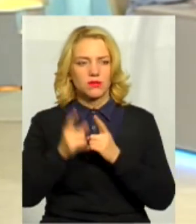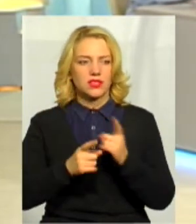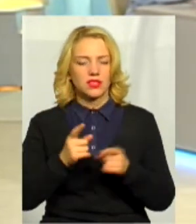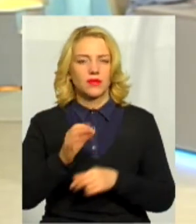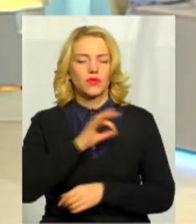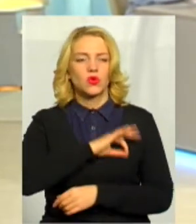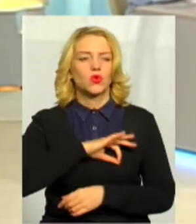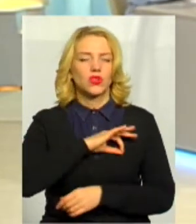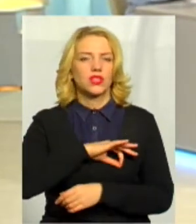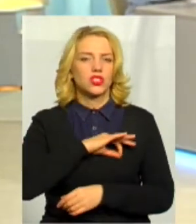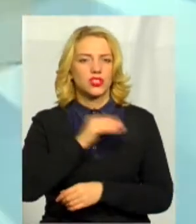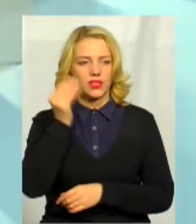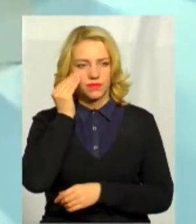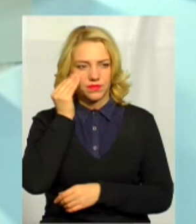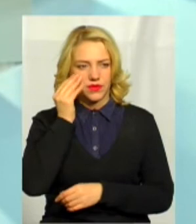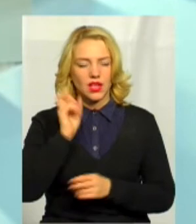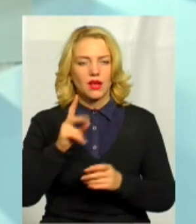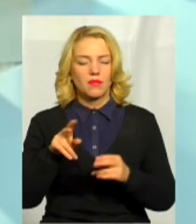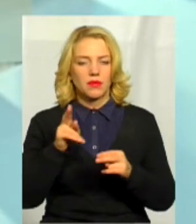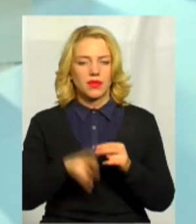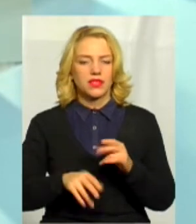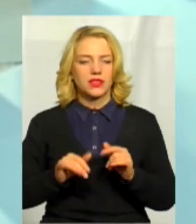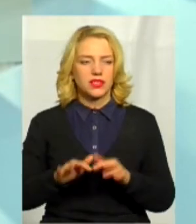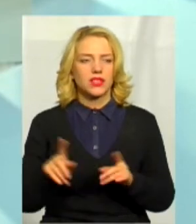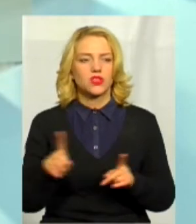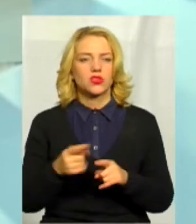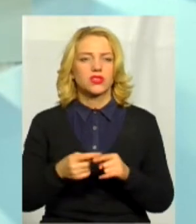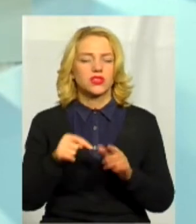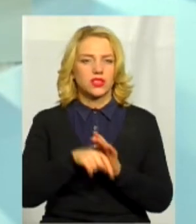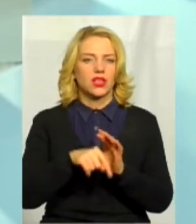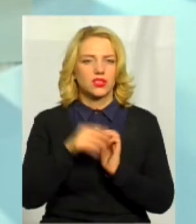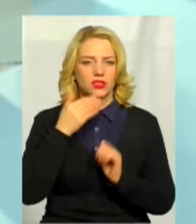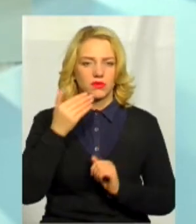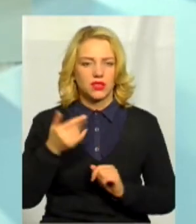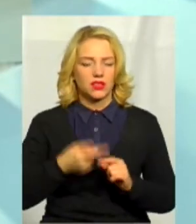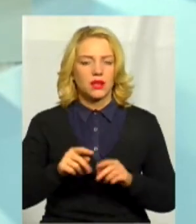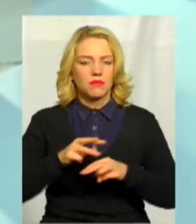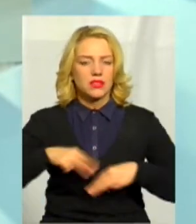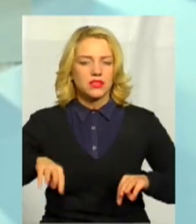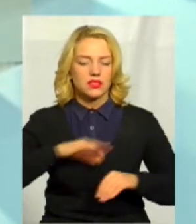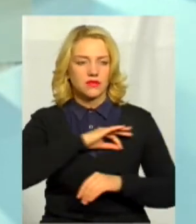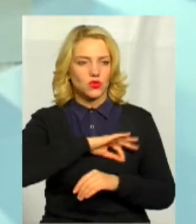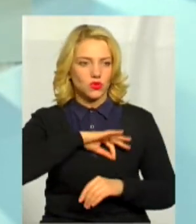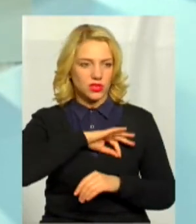з юридичної точки, припинити діяльність, що це може Міністерство юстиції все ж таки